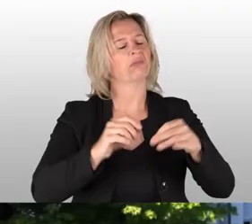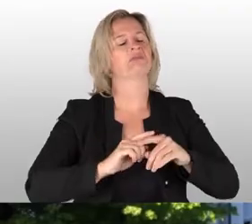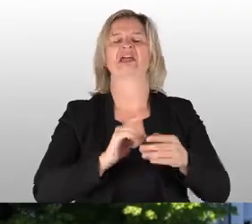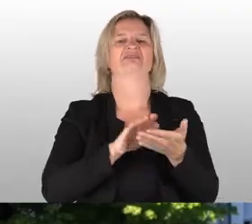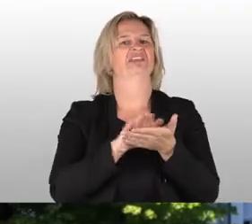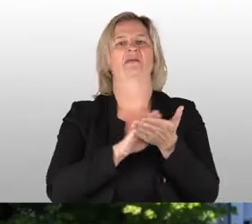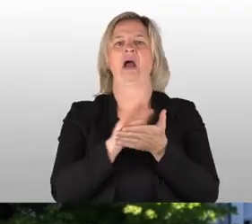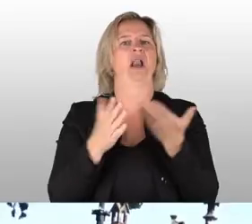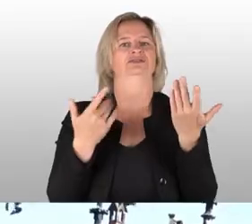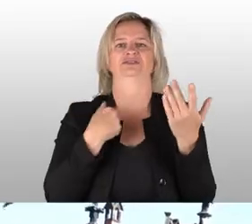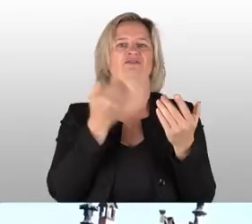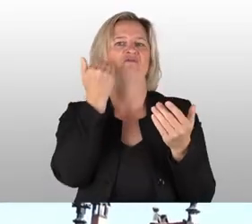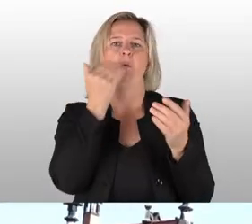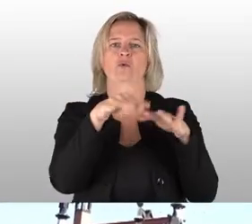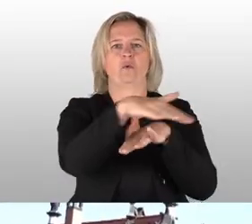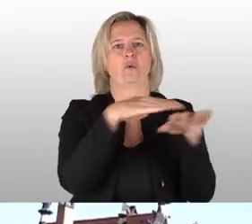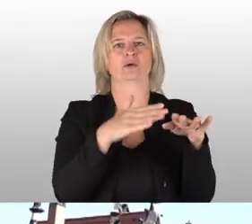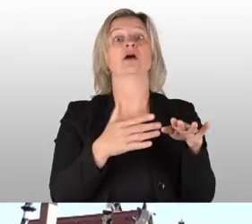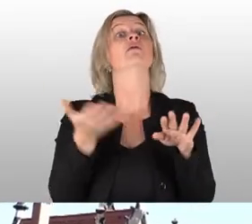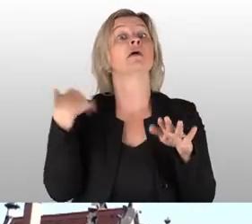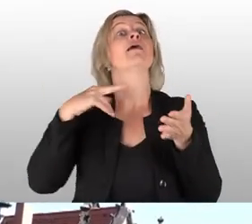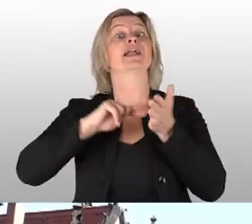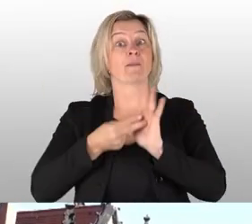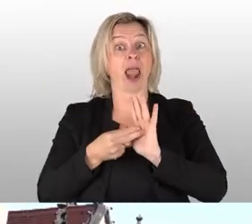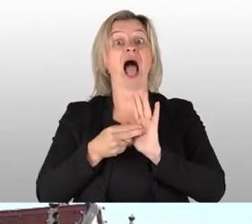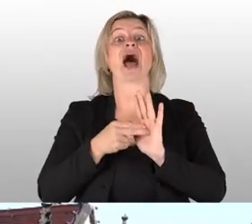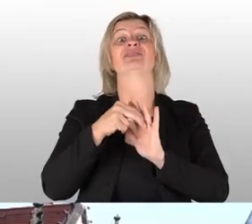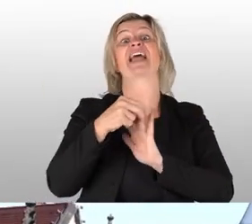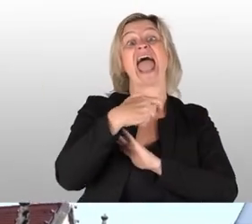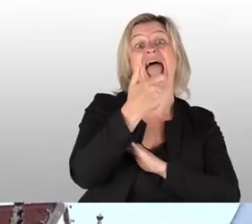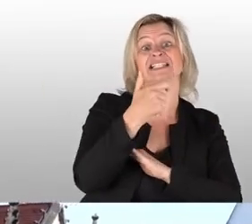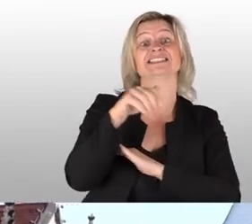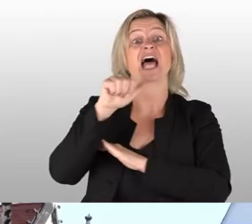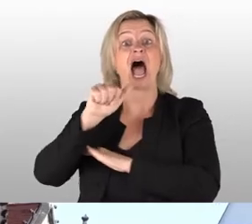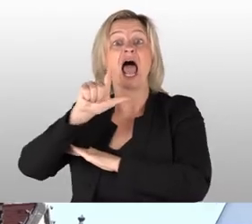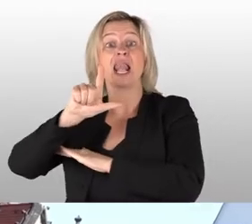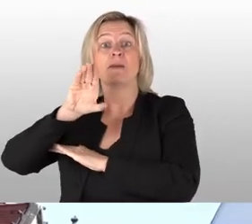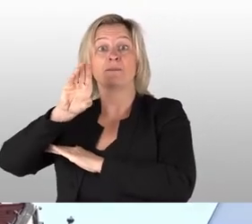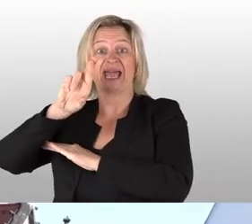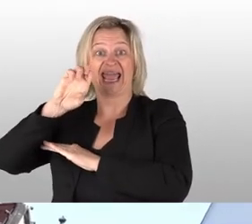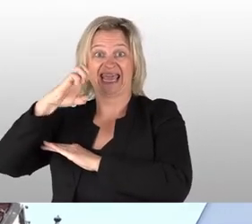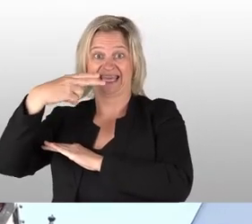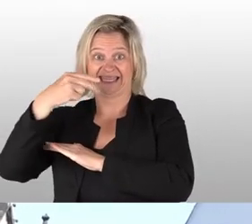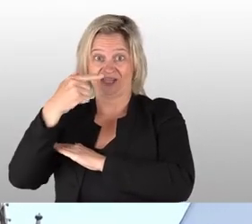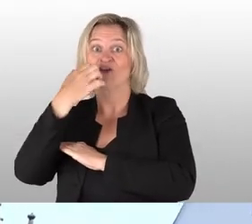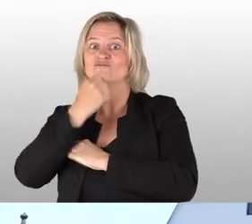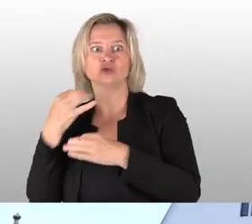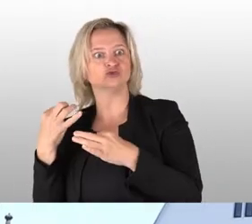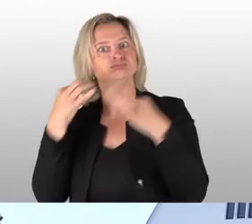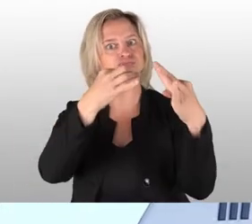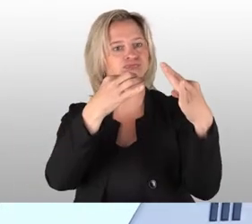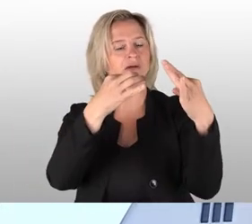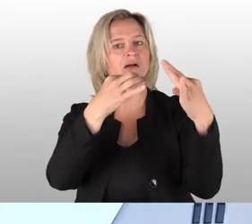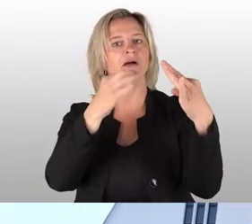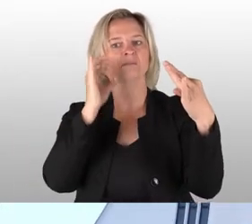gewohnt. Einziehen wollten ursprünglich zwei Brüder, Ernst und Albrecht. Aber wie das so ist bei Geschwistern, da gibt es auch mal Zanke.